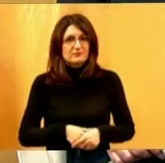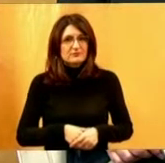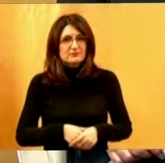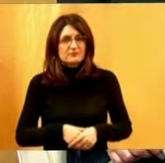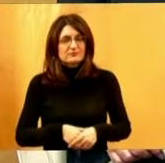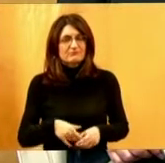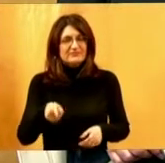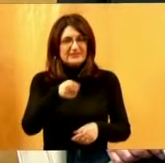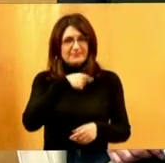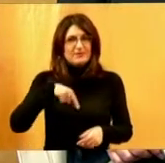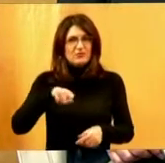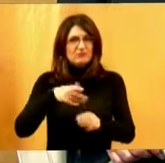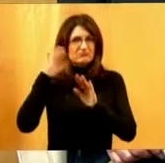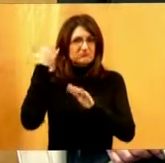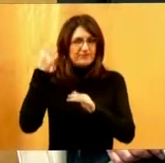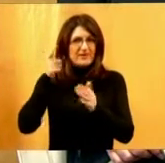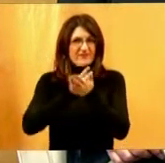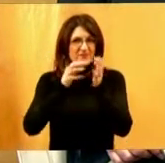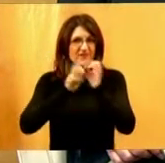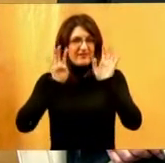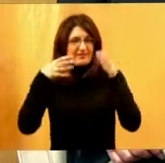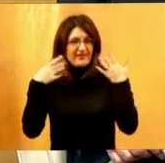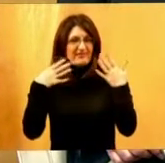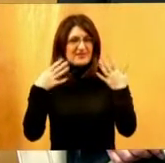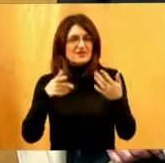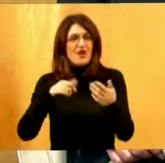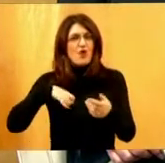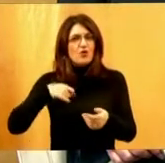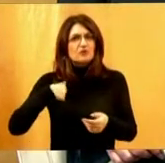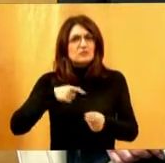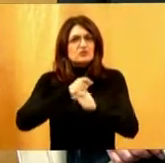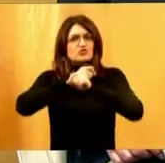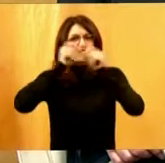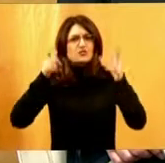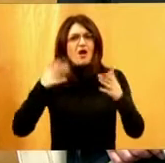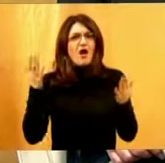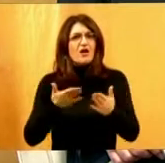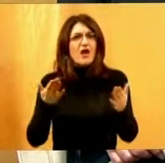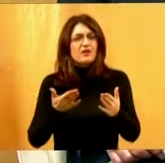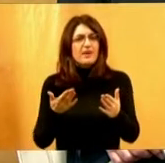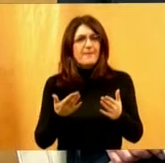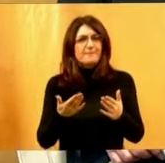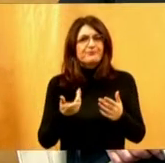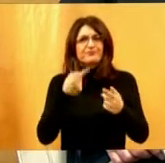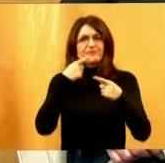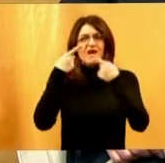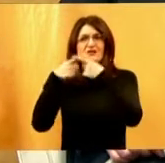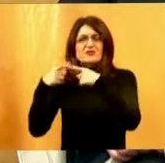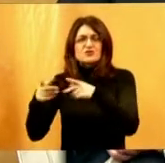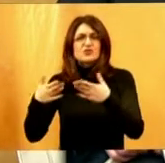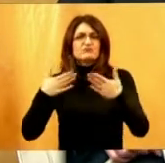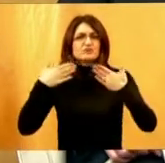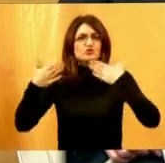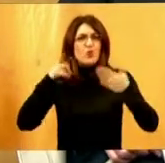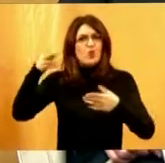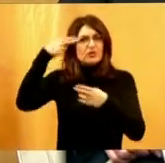tih ranih 90-ih godina začudili kada su nam na različitim skupovima u